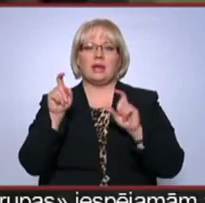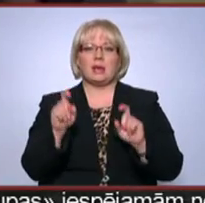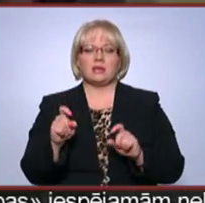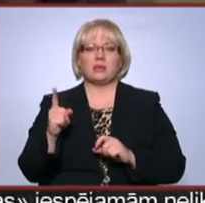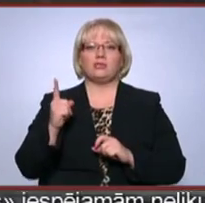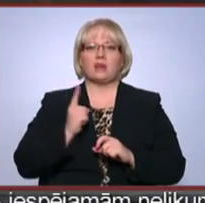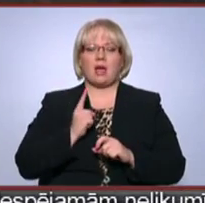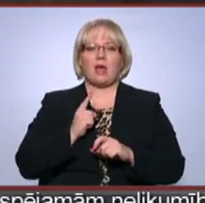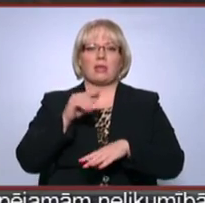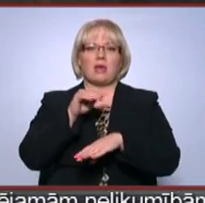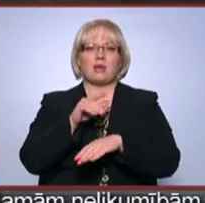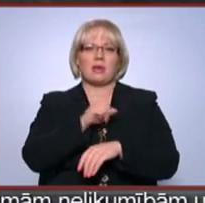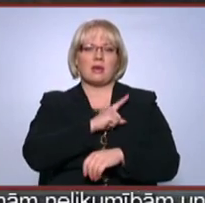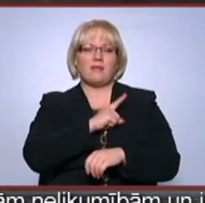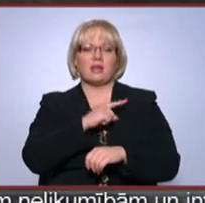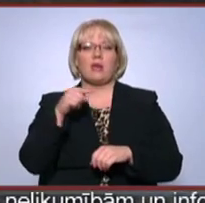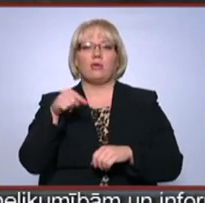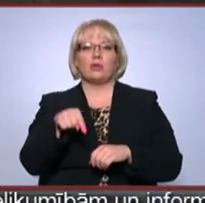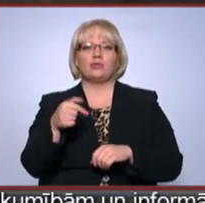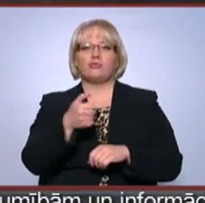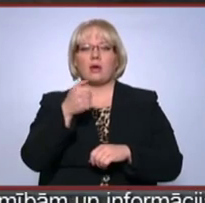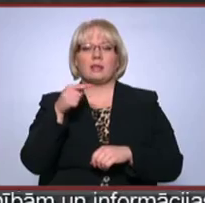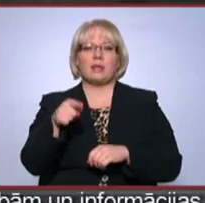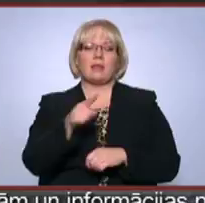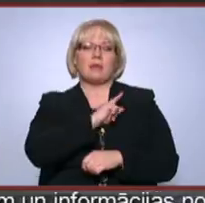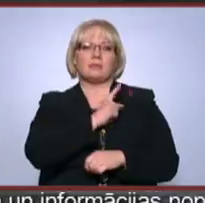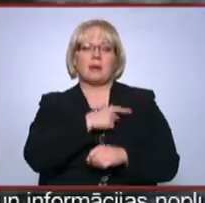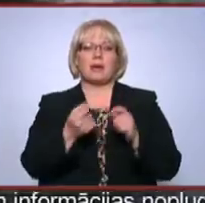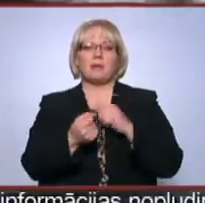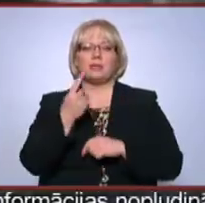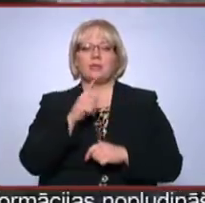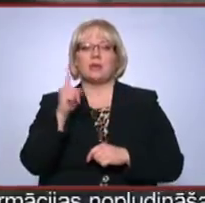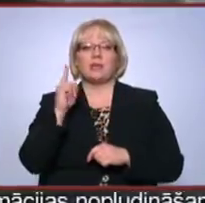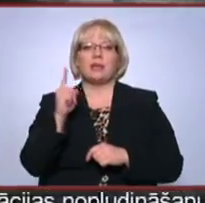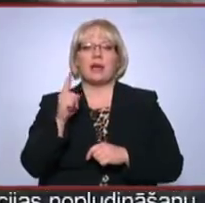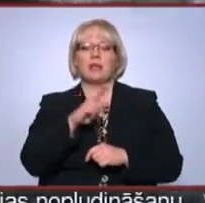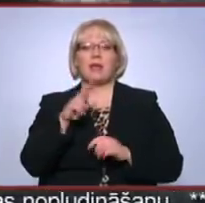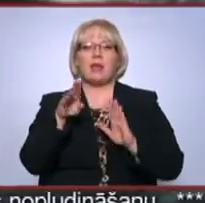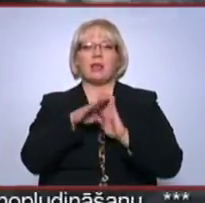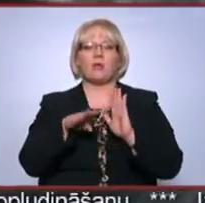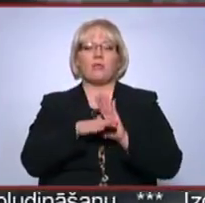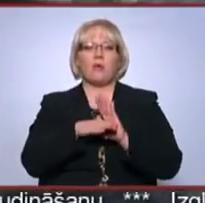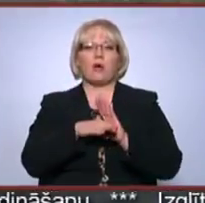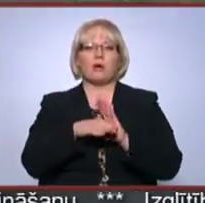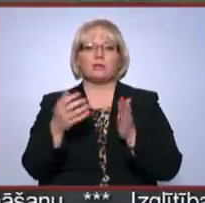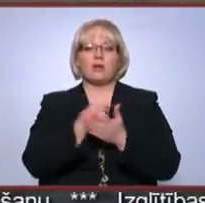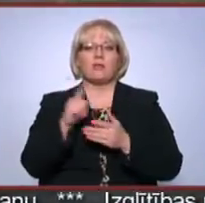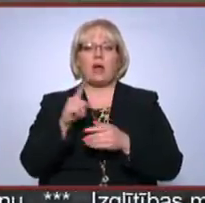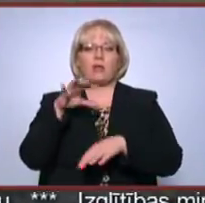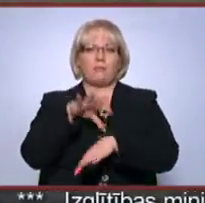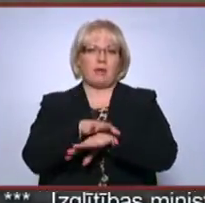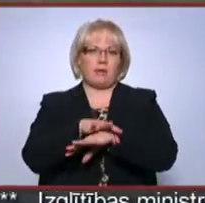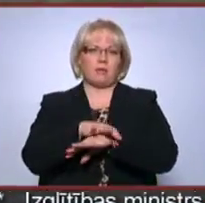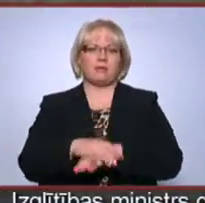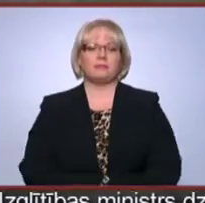jāgaida, jāvaktē. Ceram, ka šogad at tādiem spēkiem mums izdosies arī ne tikai nelikumīgos rīks pavāk, bet arī kādi pie rokas pieķert.